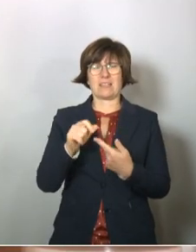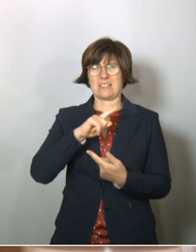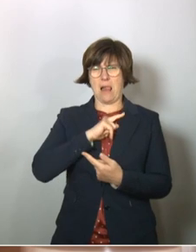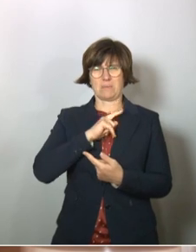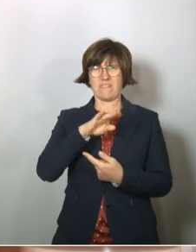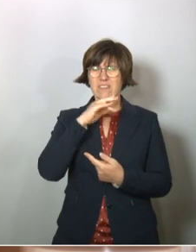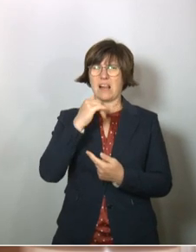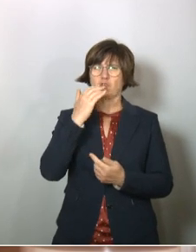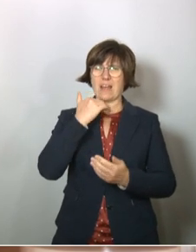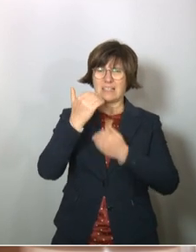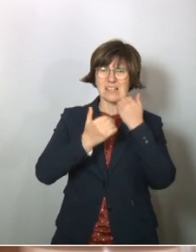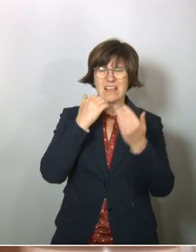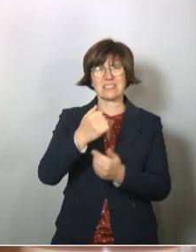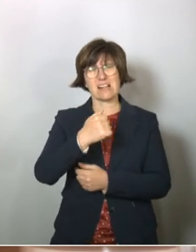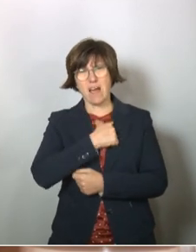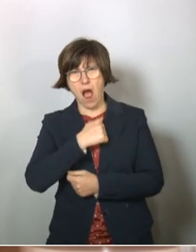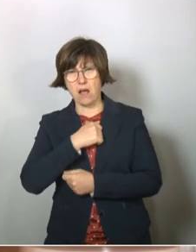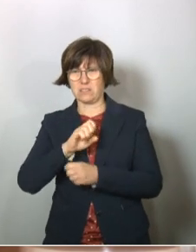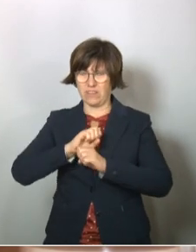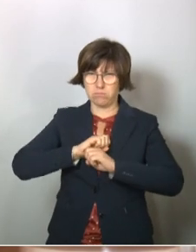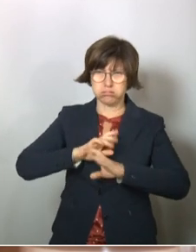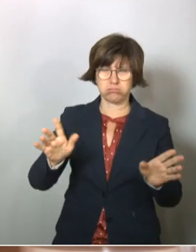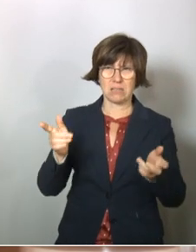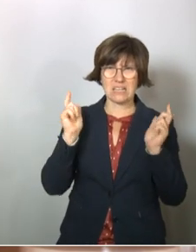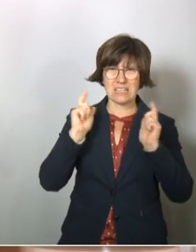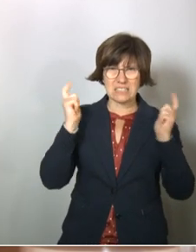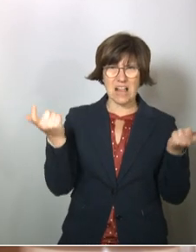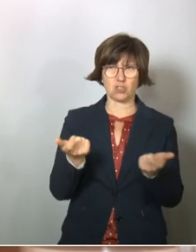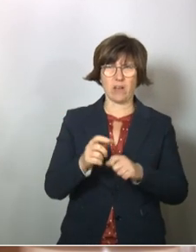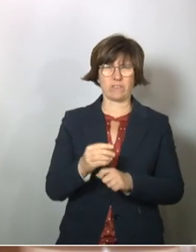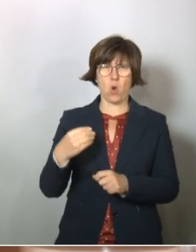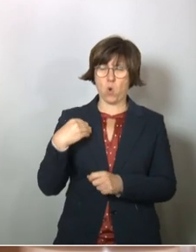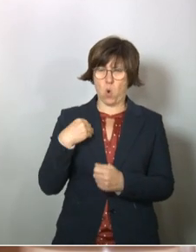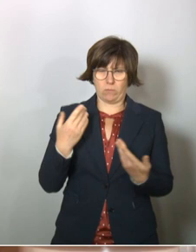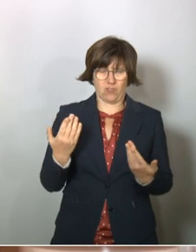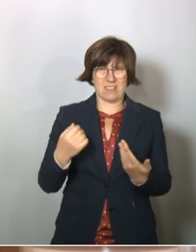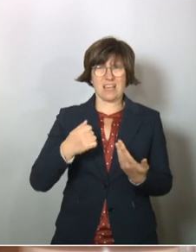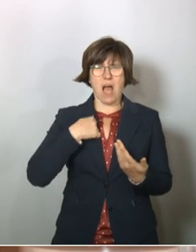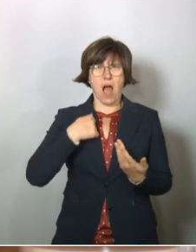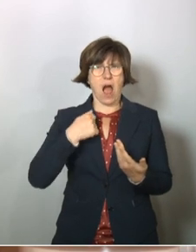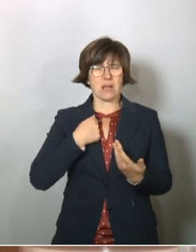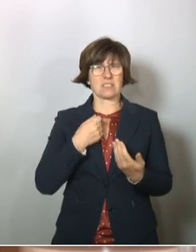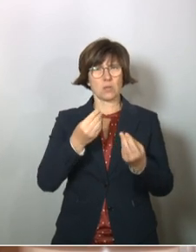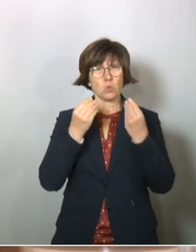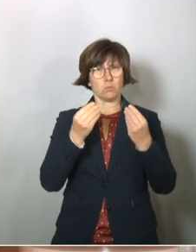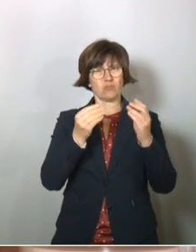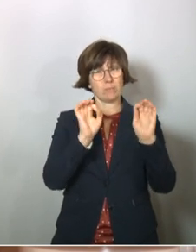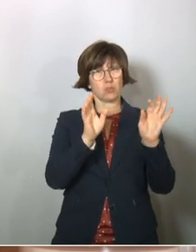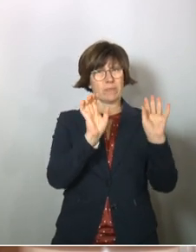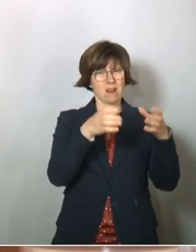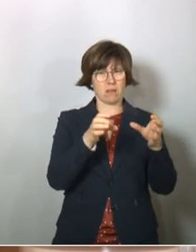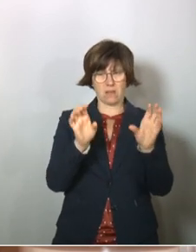ja schon sehr viel gesagt über die Angst, die um sich gegriffen hat in der Gesellschaft. Das ganz Komische ist, dass diese Angst klassenspezifisch ist.